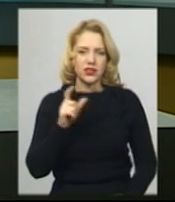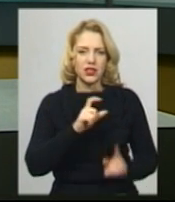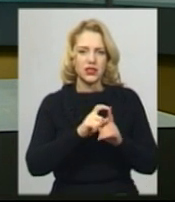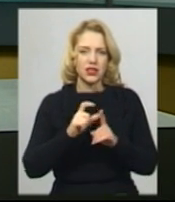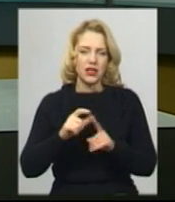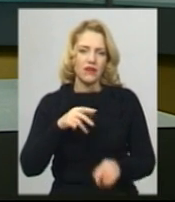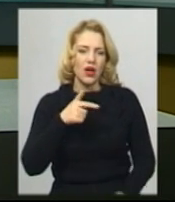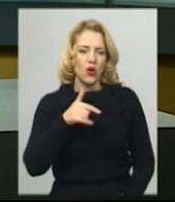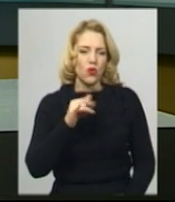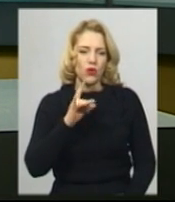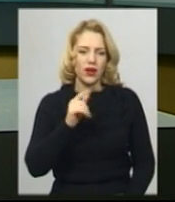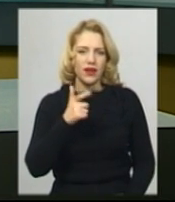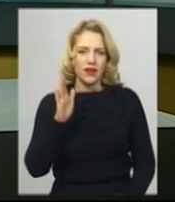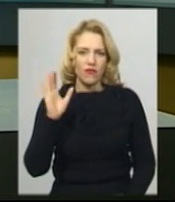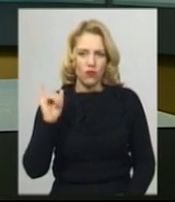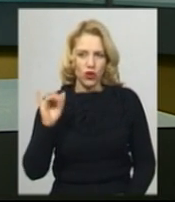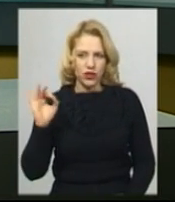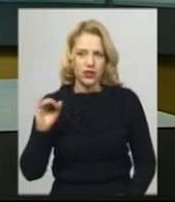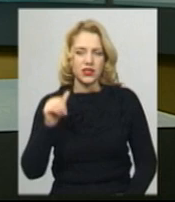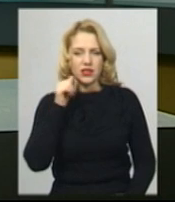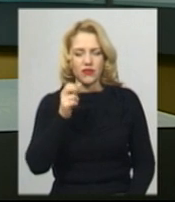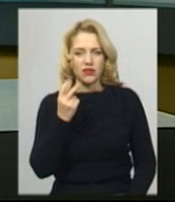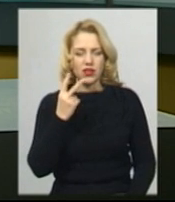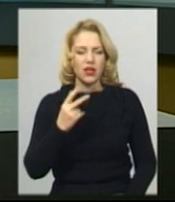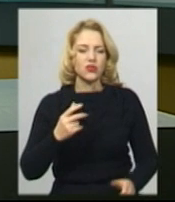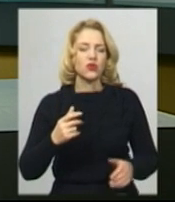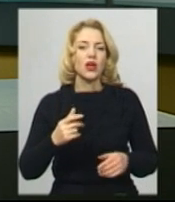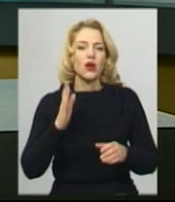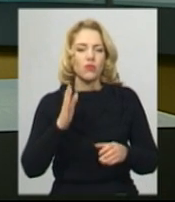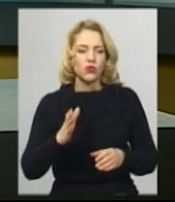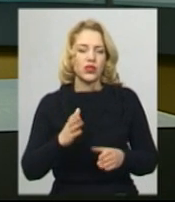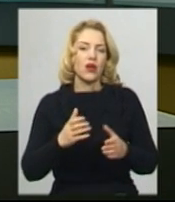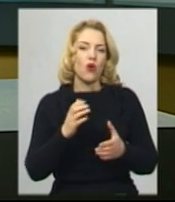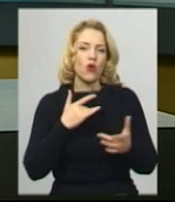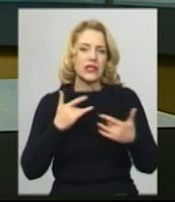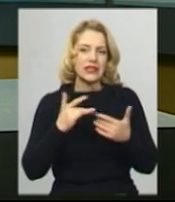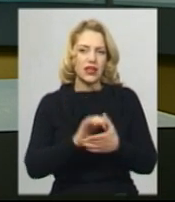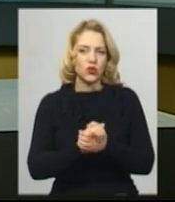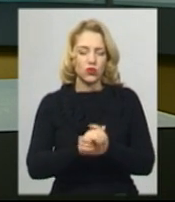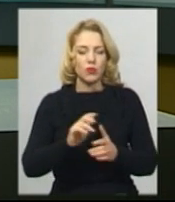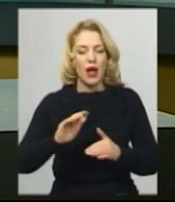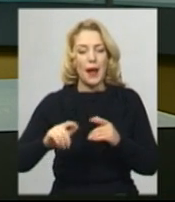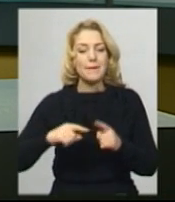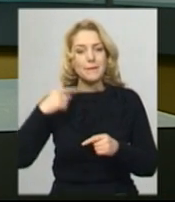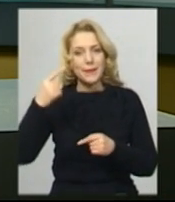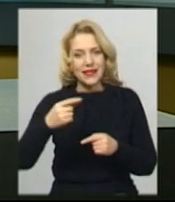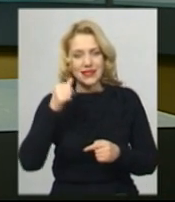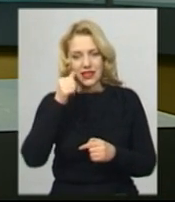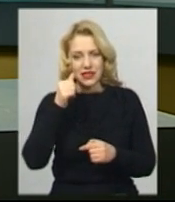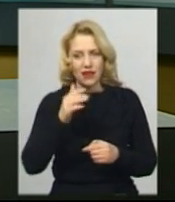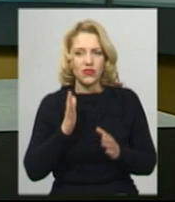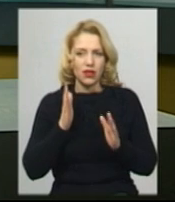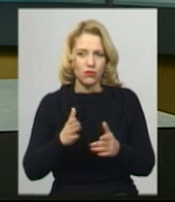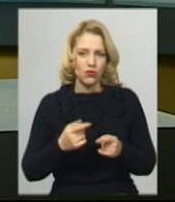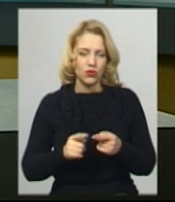Гурєєвої, завтра о 13-й відбудеться концерт «Дружби», післязавтра о півдні концерт «День злуки» – це «Братерства день»